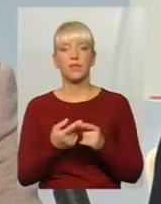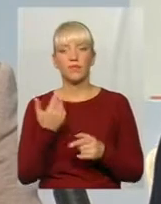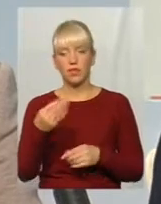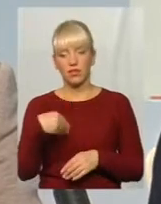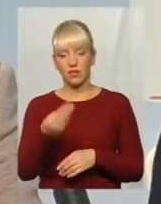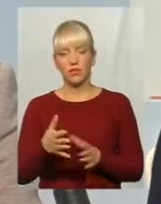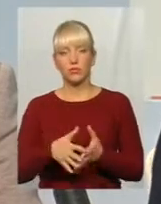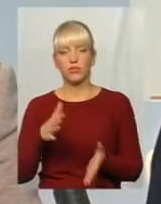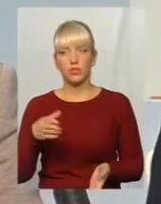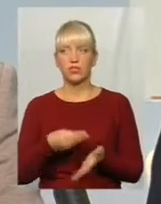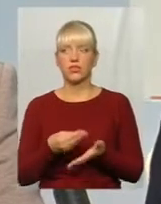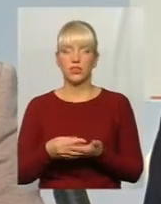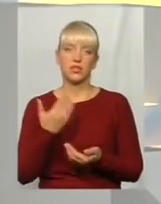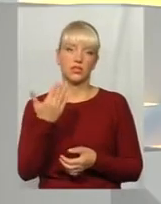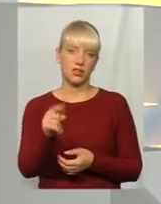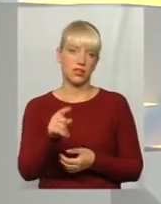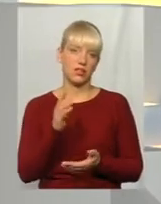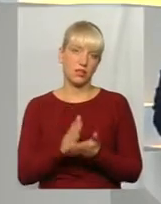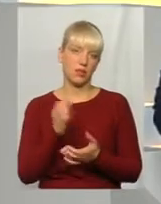ціну, ну, значить, ти переможець.